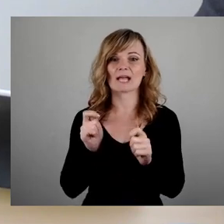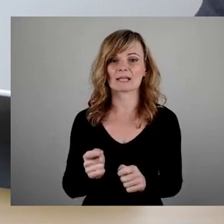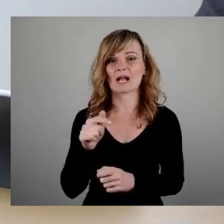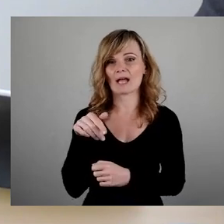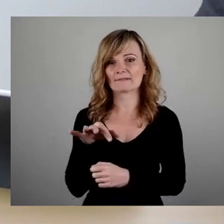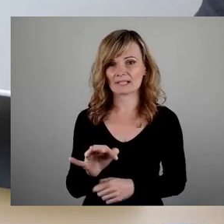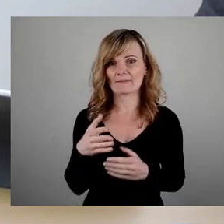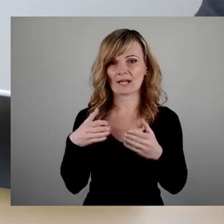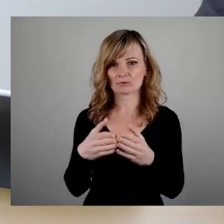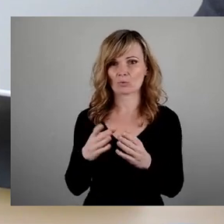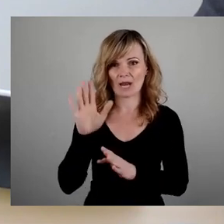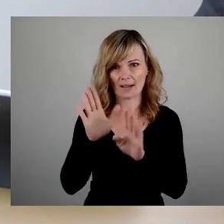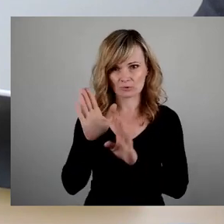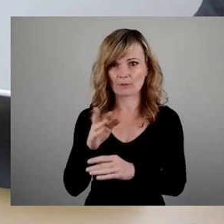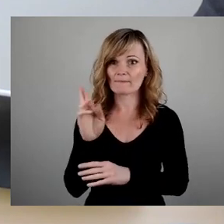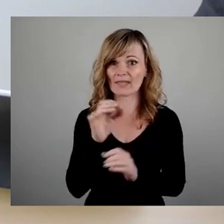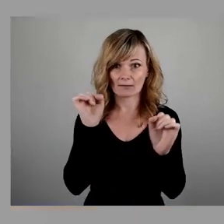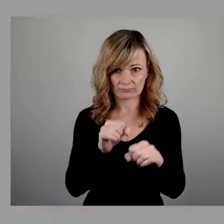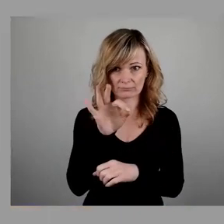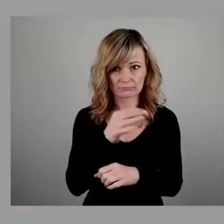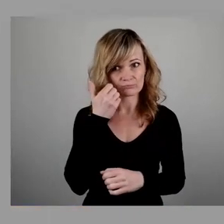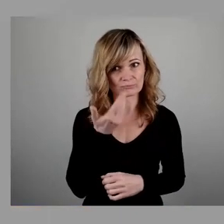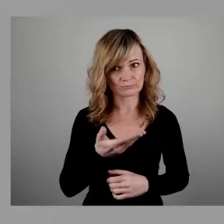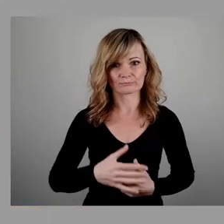abstimmen. Wer hier zustimmen kann, bitte um das Stimmzeichen.